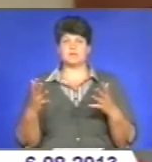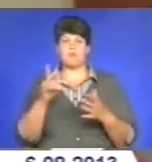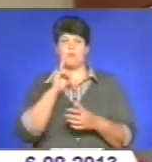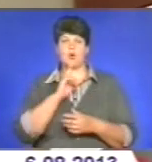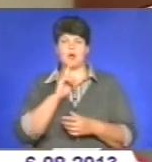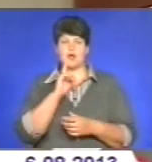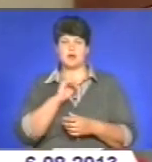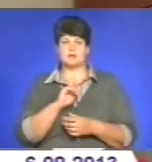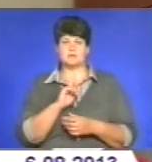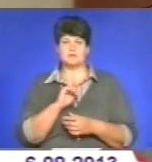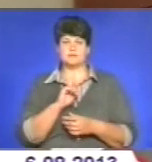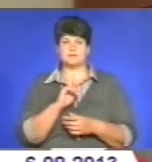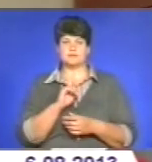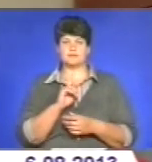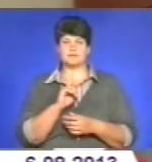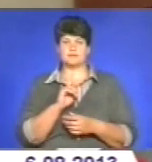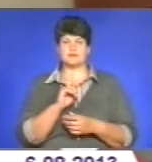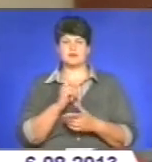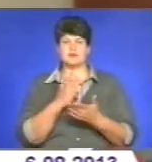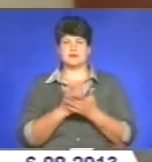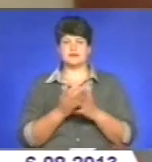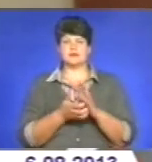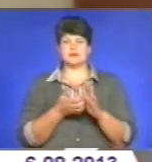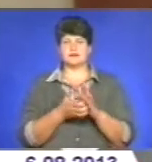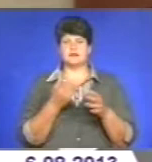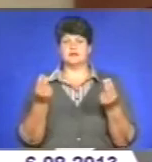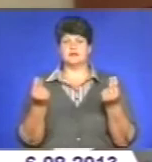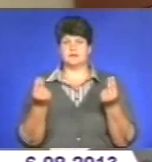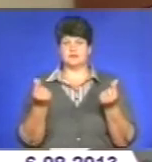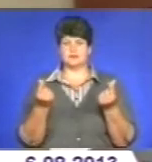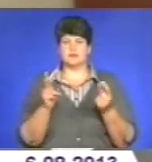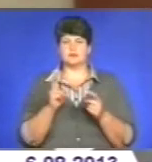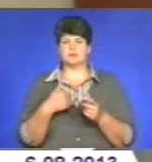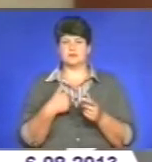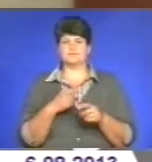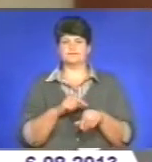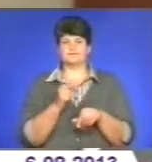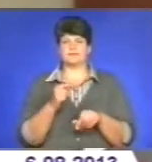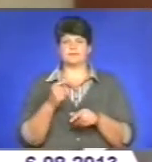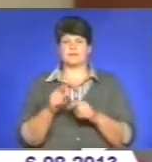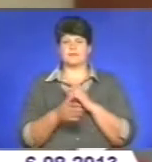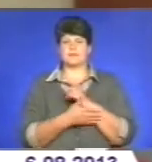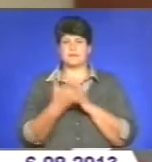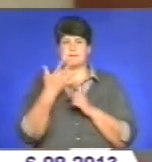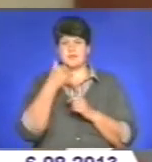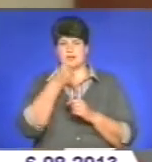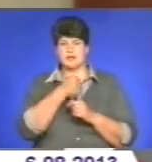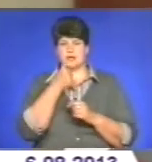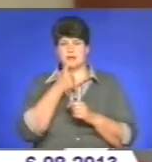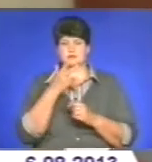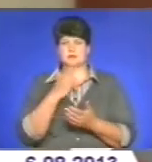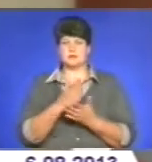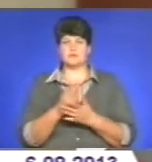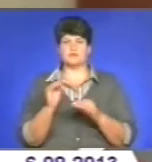камнем преткновения є недостаток фінансування, яке ми сподіваємо останні 5 років, знаходясь в